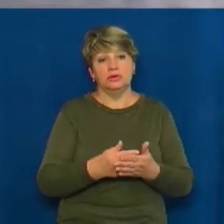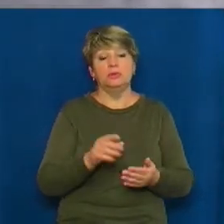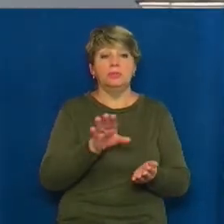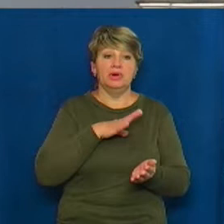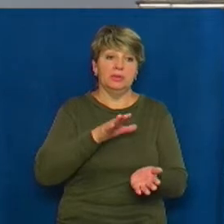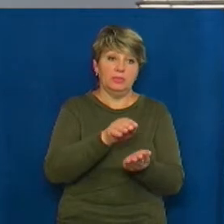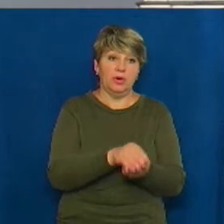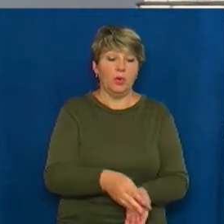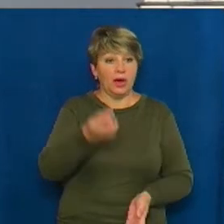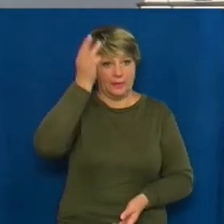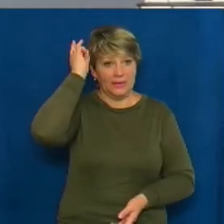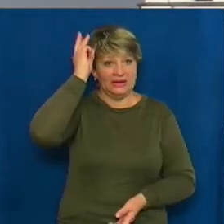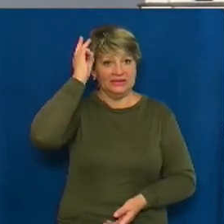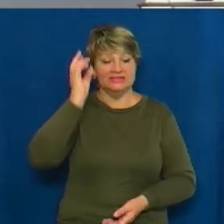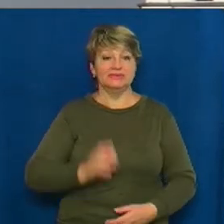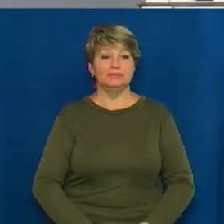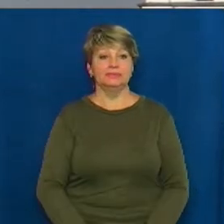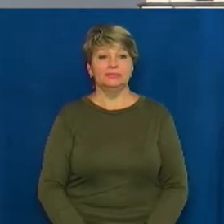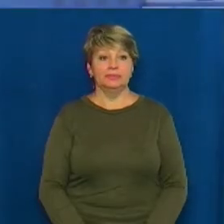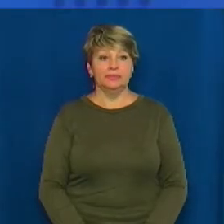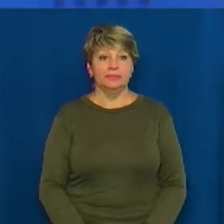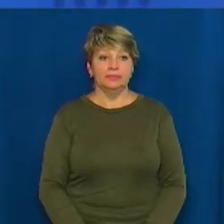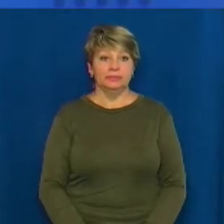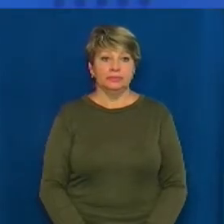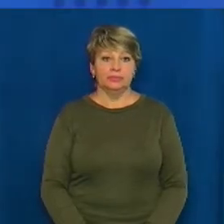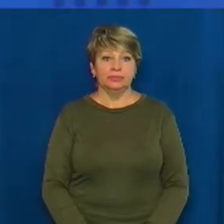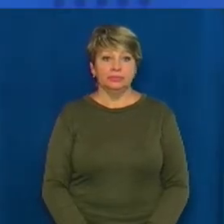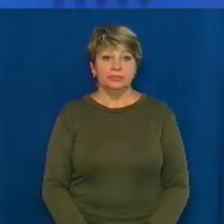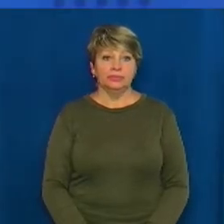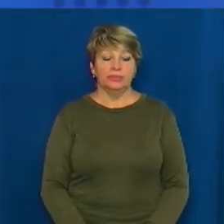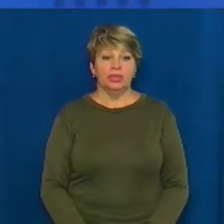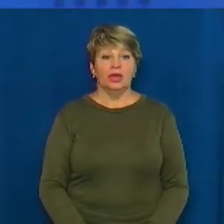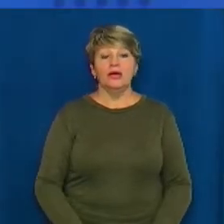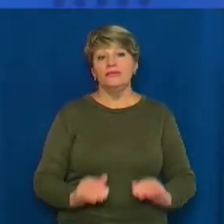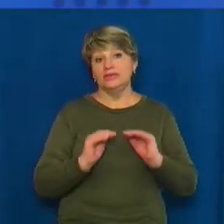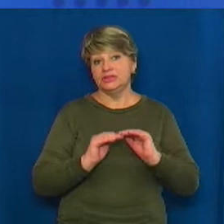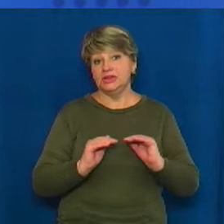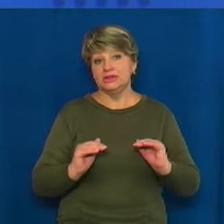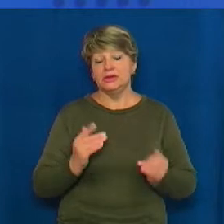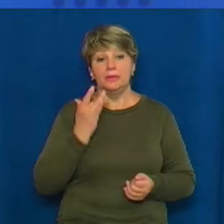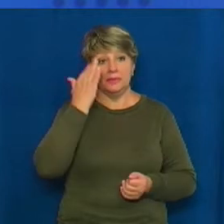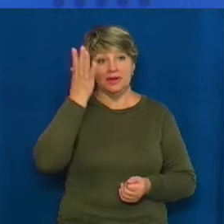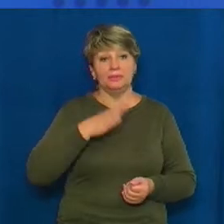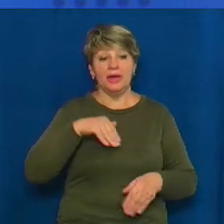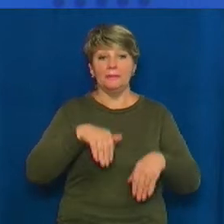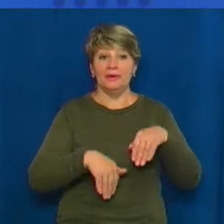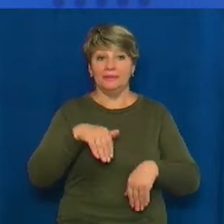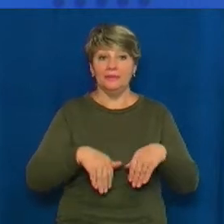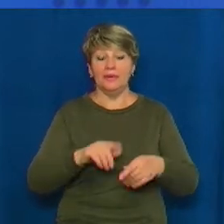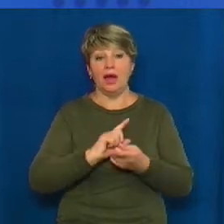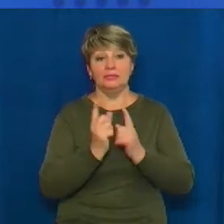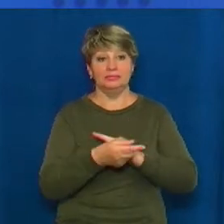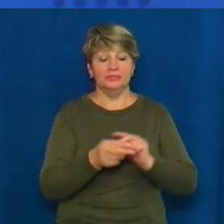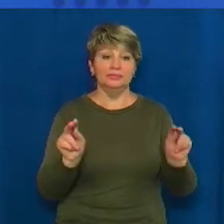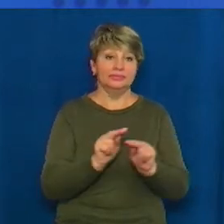Федір Коцаба, новини на Суспільному, Черкащина. У дитинстві мріяла бути балериною, а стала вчителькою.